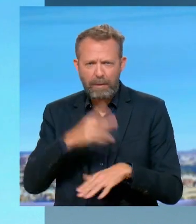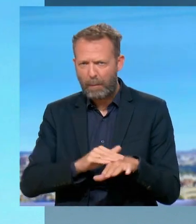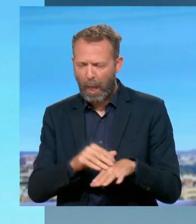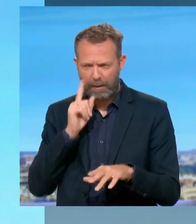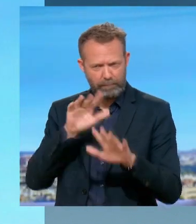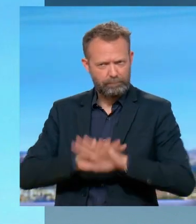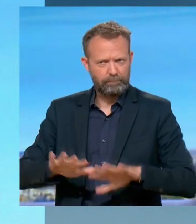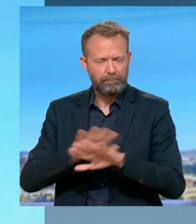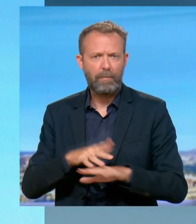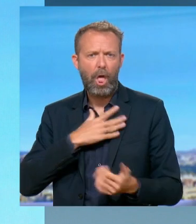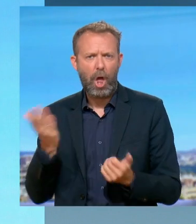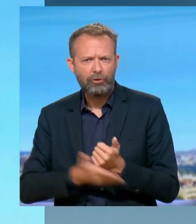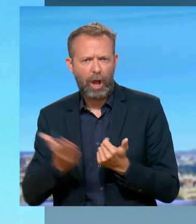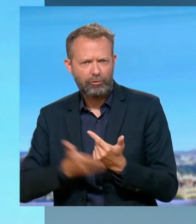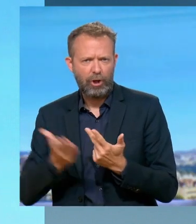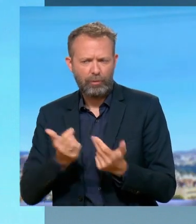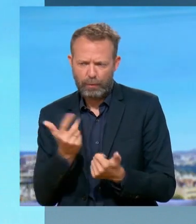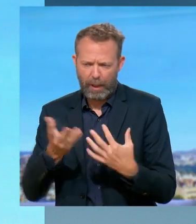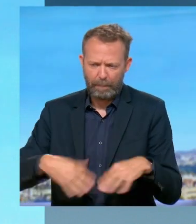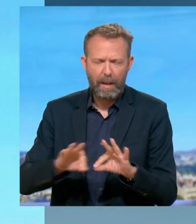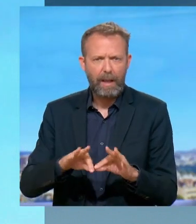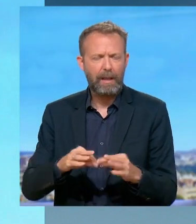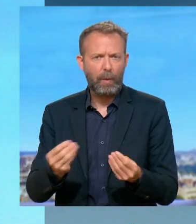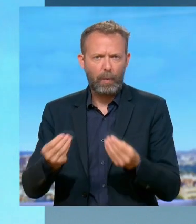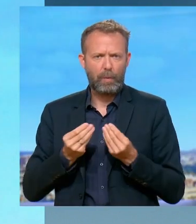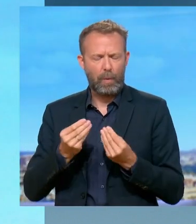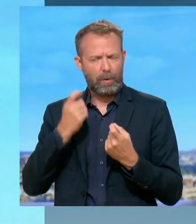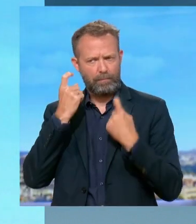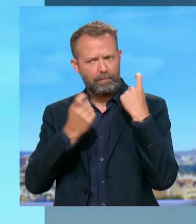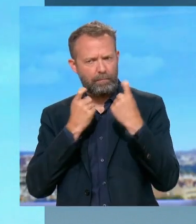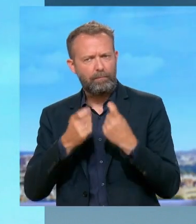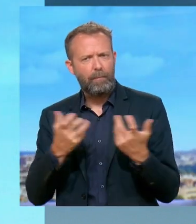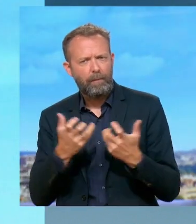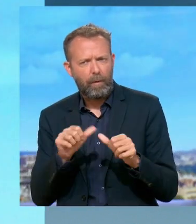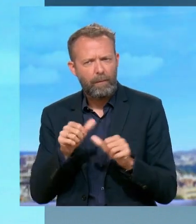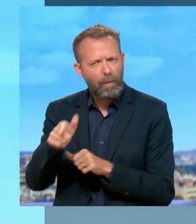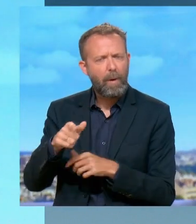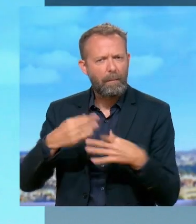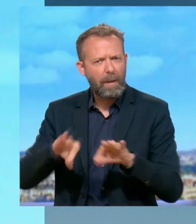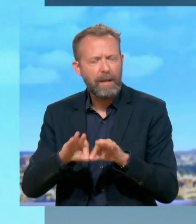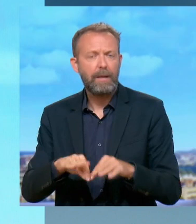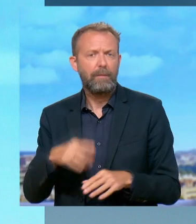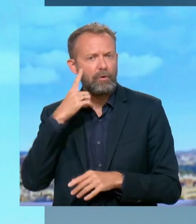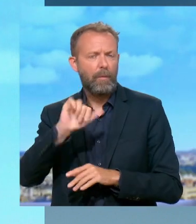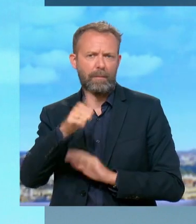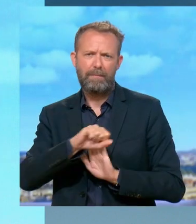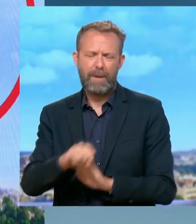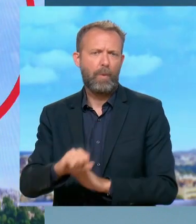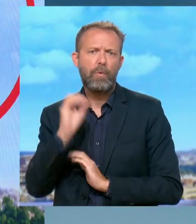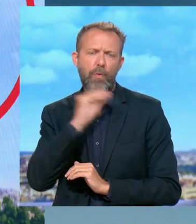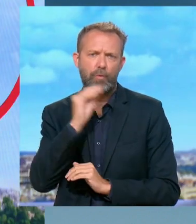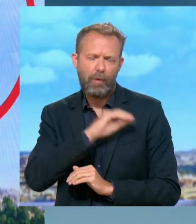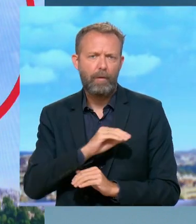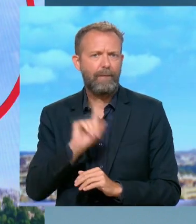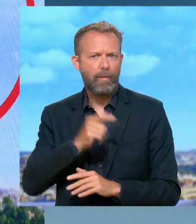connus au Niger, au Tchad, etc., laissent un peu interrogatifs sur ce que veut faire Emmanuel Macron. Je pense que la priorité aussi, l'urgence, aujourd'hui,